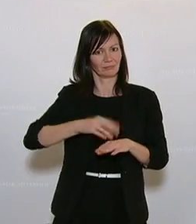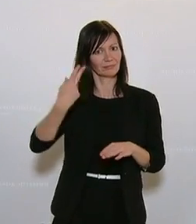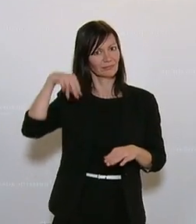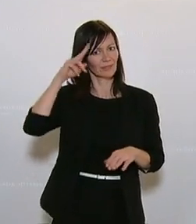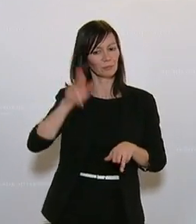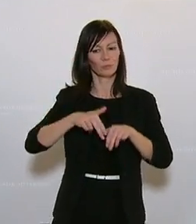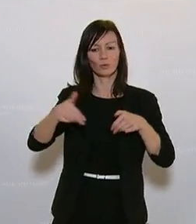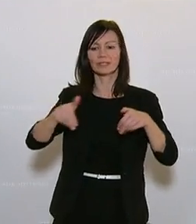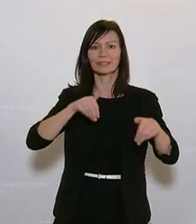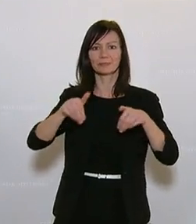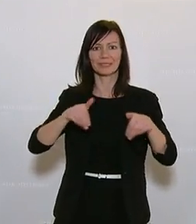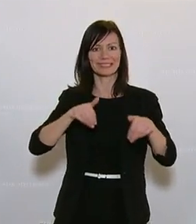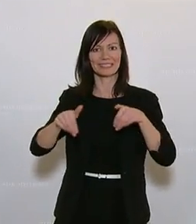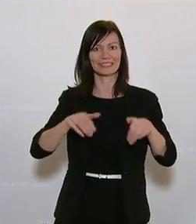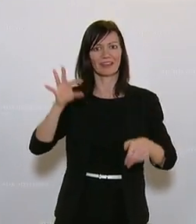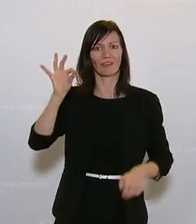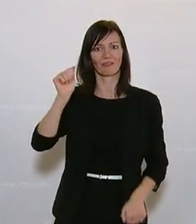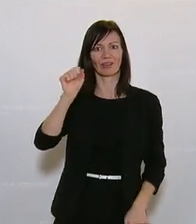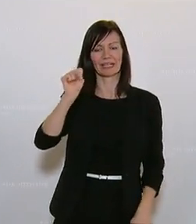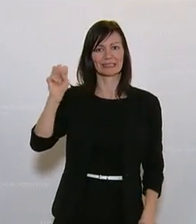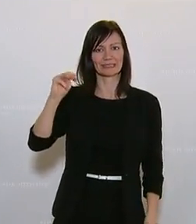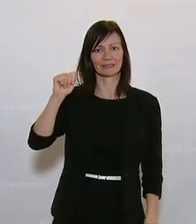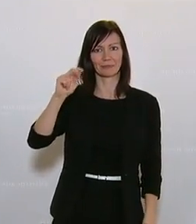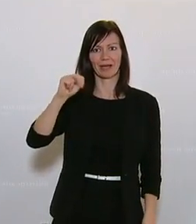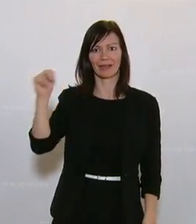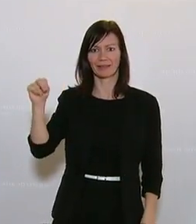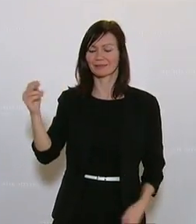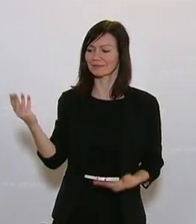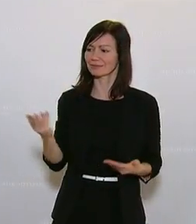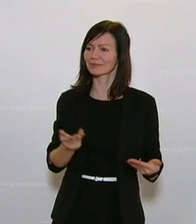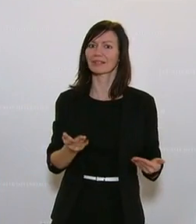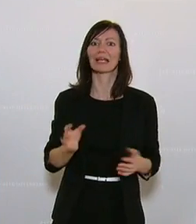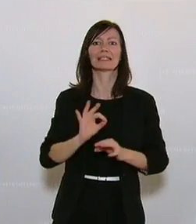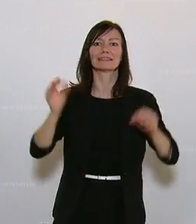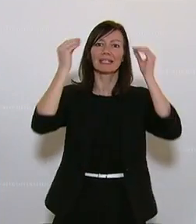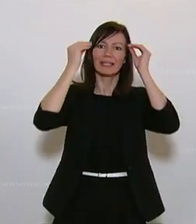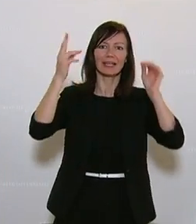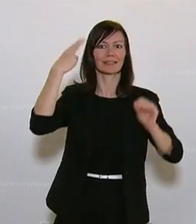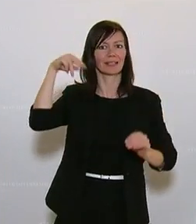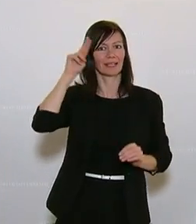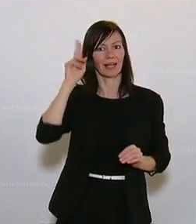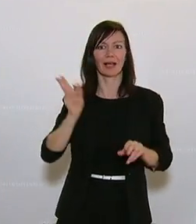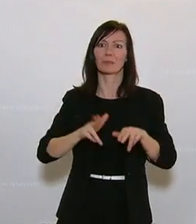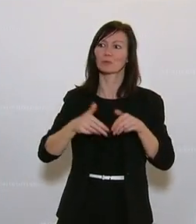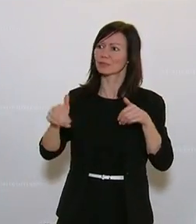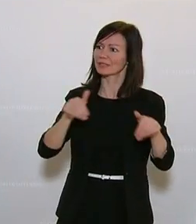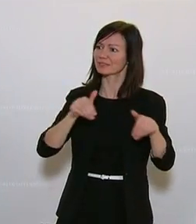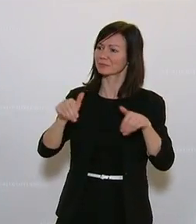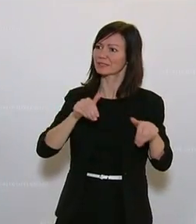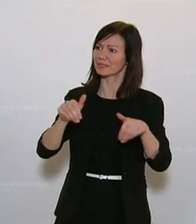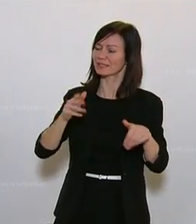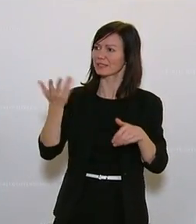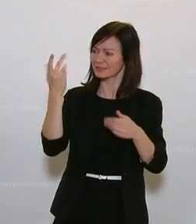Und der Minister ist am Wort, Heinz Faßmann, ÖVP. Frau Abgeordnete Hamann, in der Tat, das ist auch meine Freude. Ich würde auch die drei Punkte